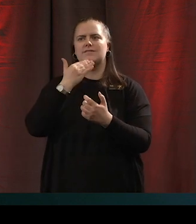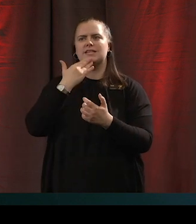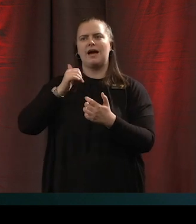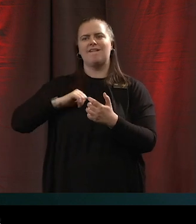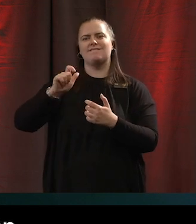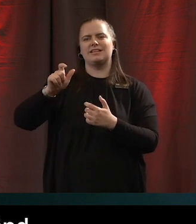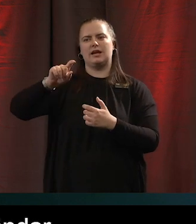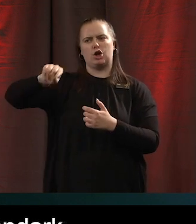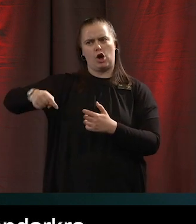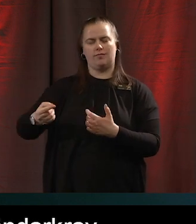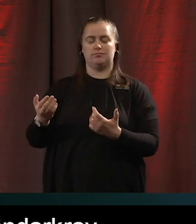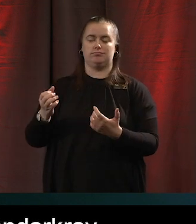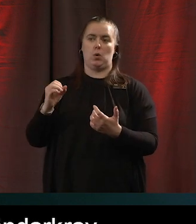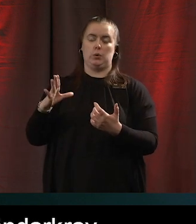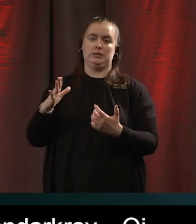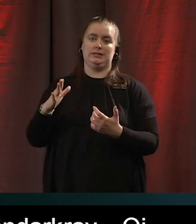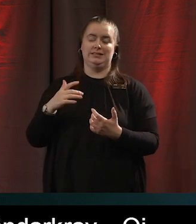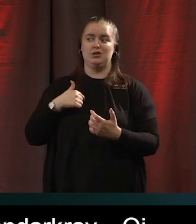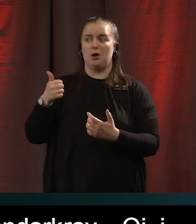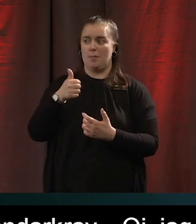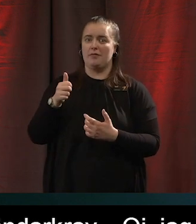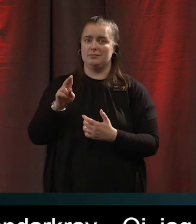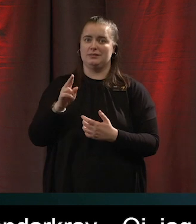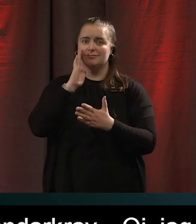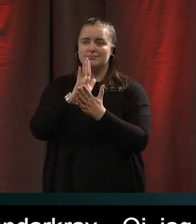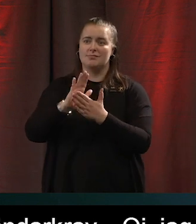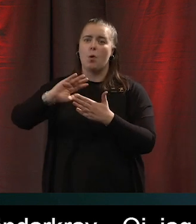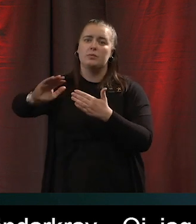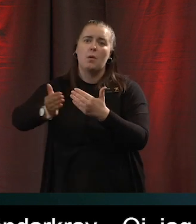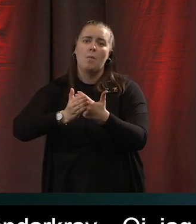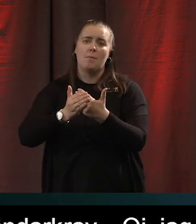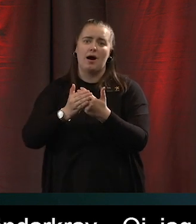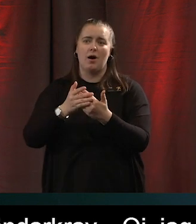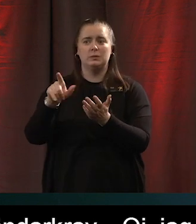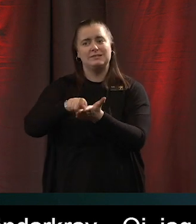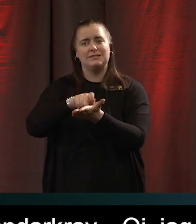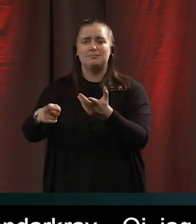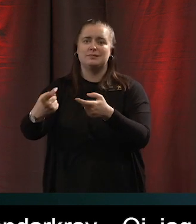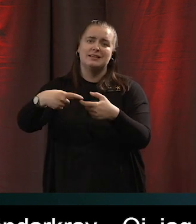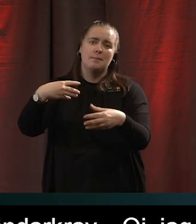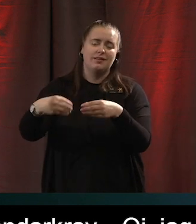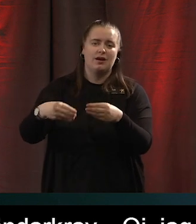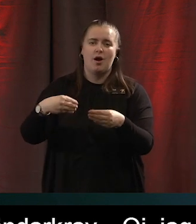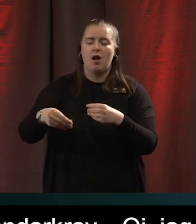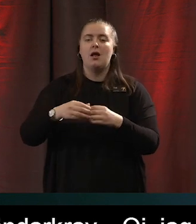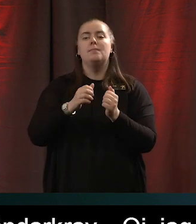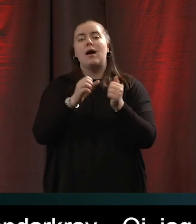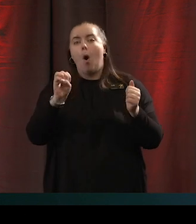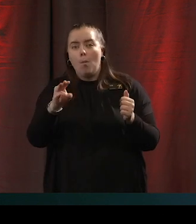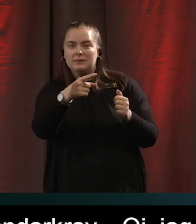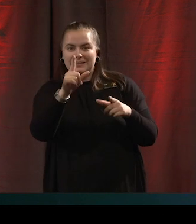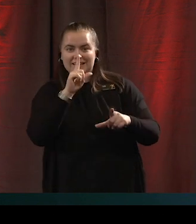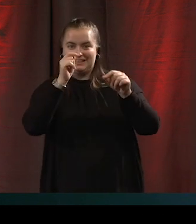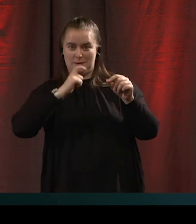ja alltså jag skulle nästan behöva be att få återkomma i något mer material där men jag tror så här att om ni hittar mig på